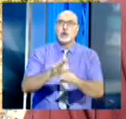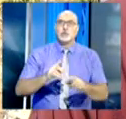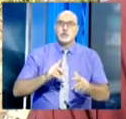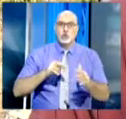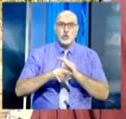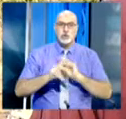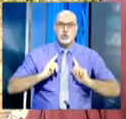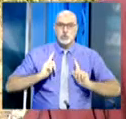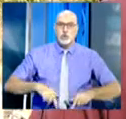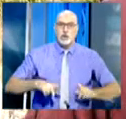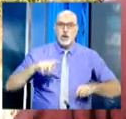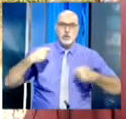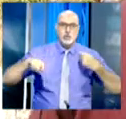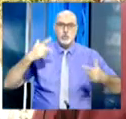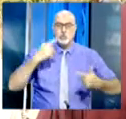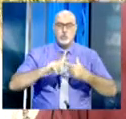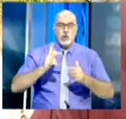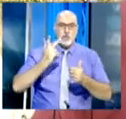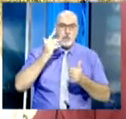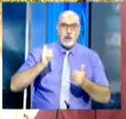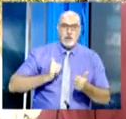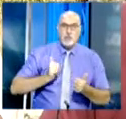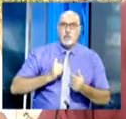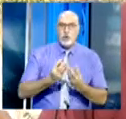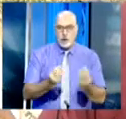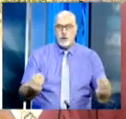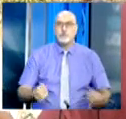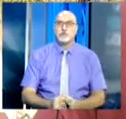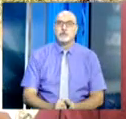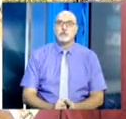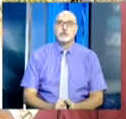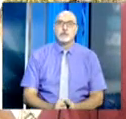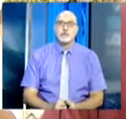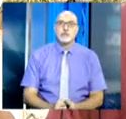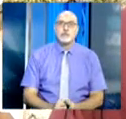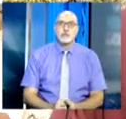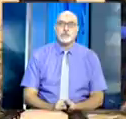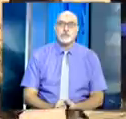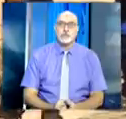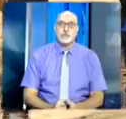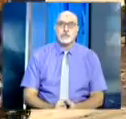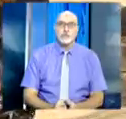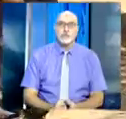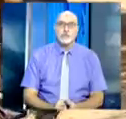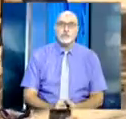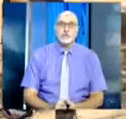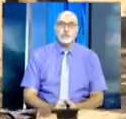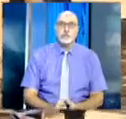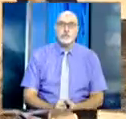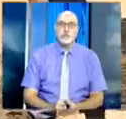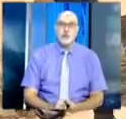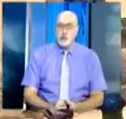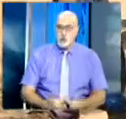سلس وحسن لأولياء الأولاد إن شاء الله في برنعام في بلدي الشعيبة الأمر لا